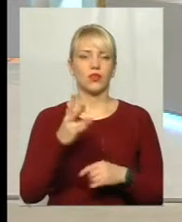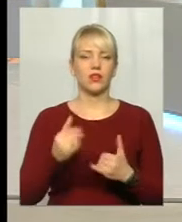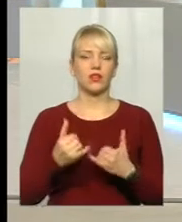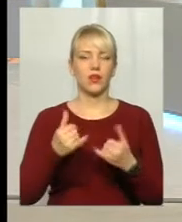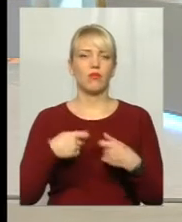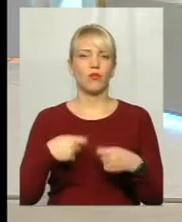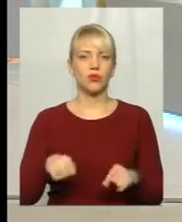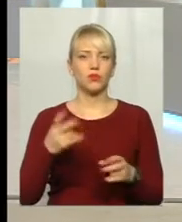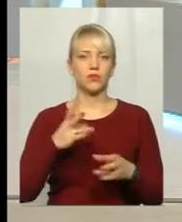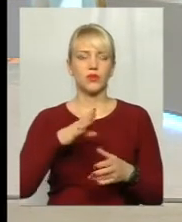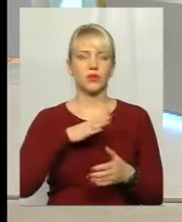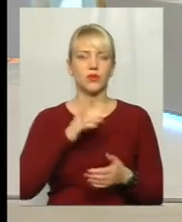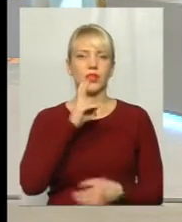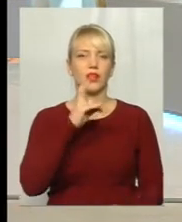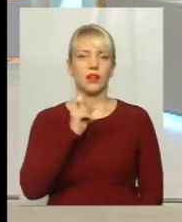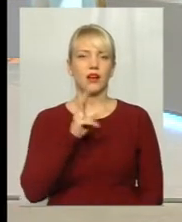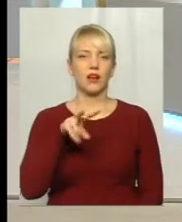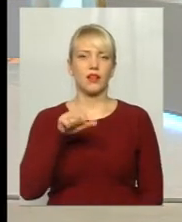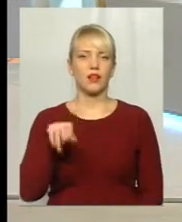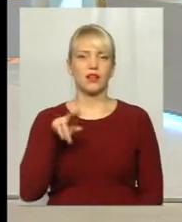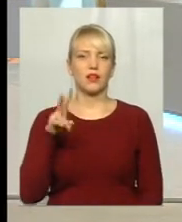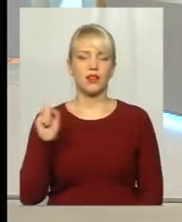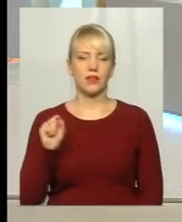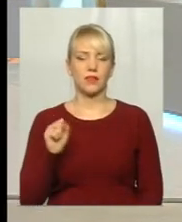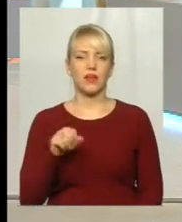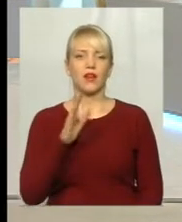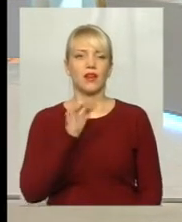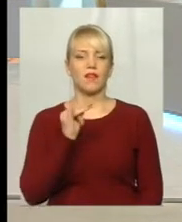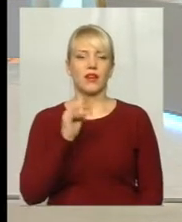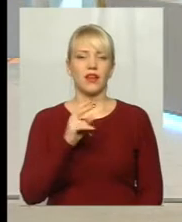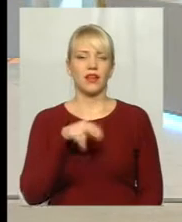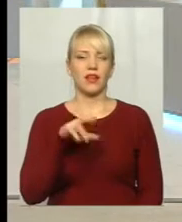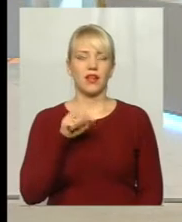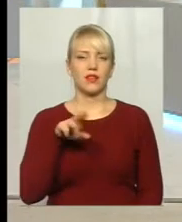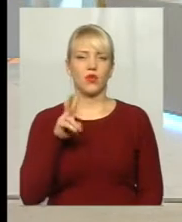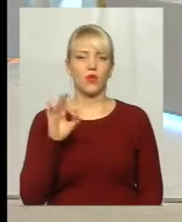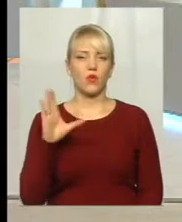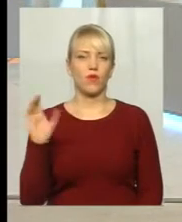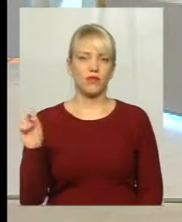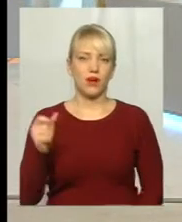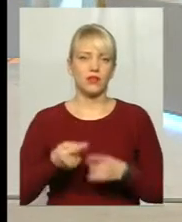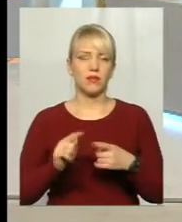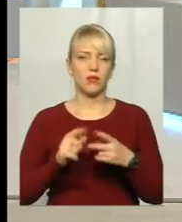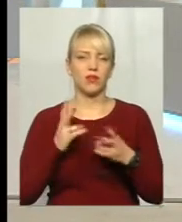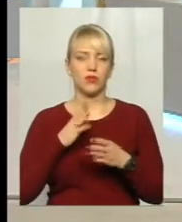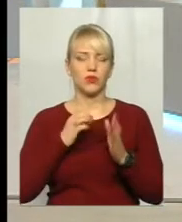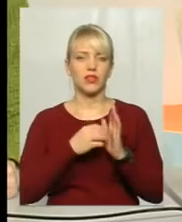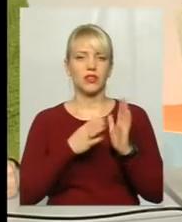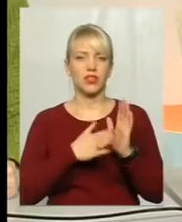продажу, має мати накладну. Тобто, видаткову накладну чи прихідну накладну повинна зазначатися, яка